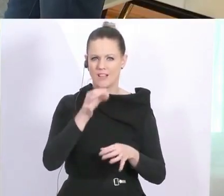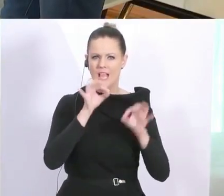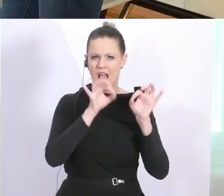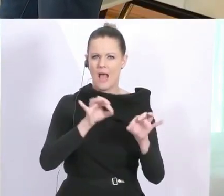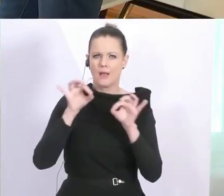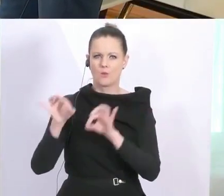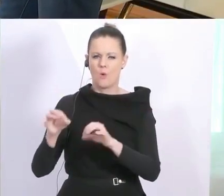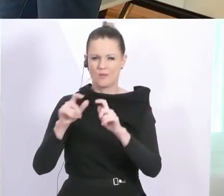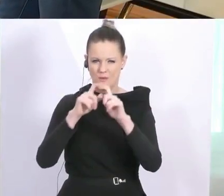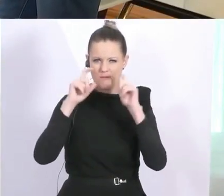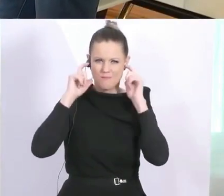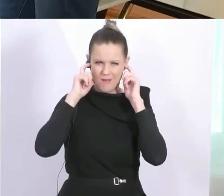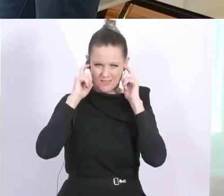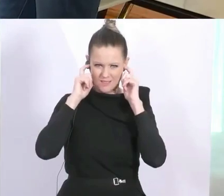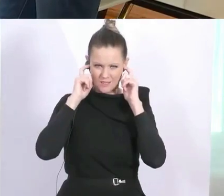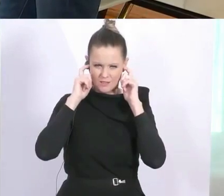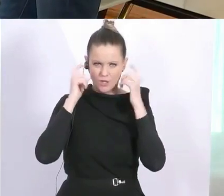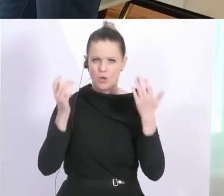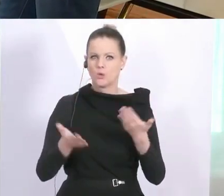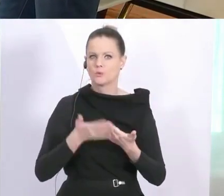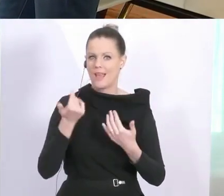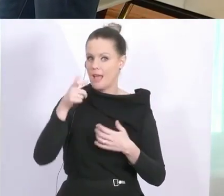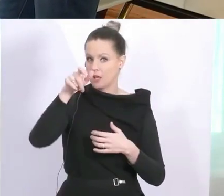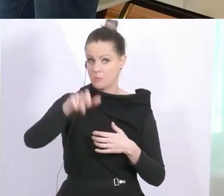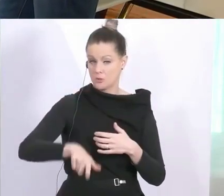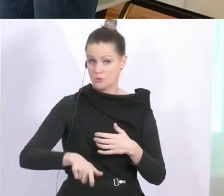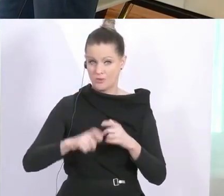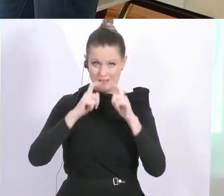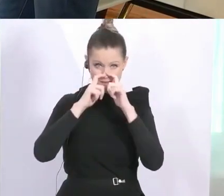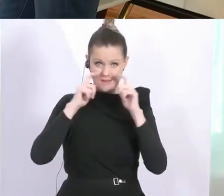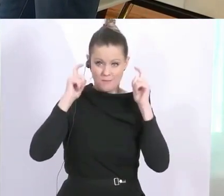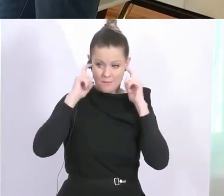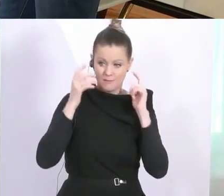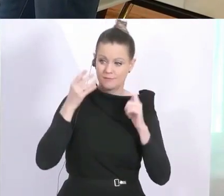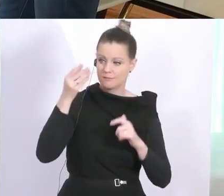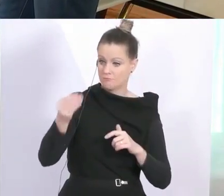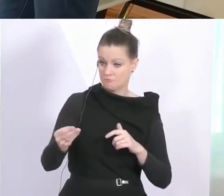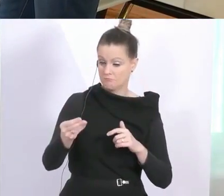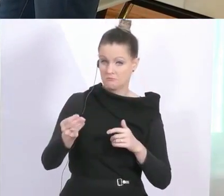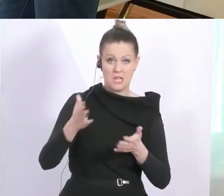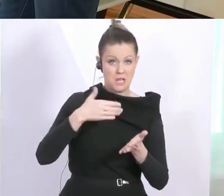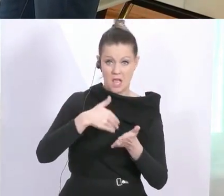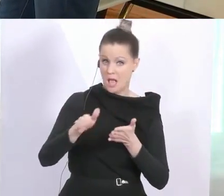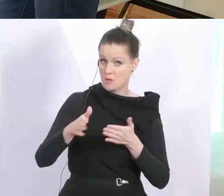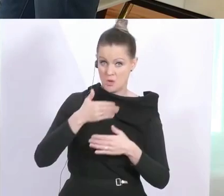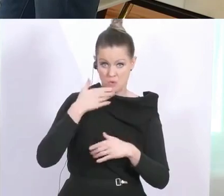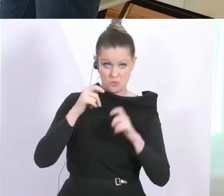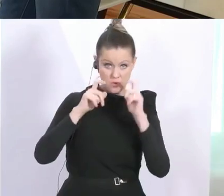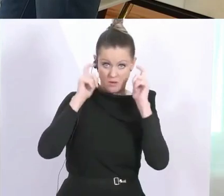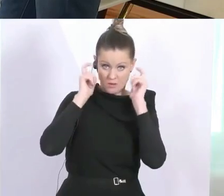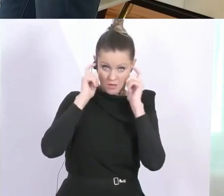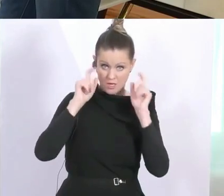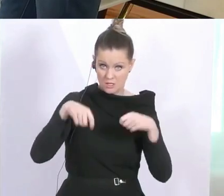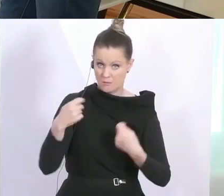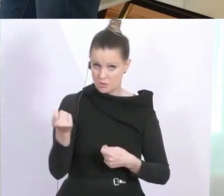bezüglich der Masken. Was passiert, wenn eine Person eine Maske angeboten bekommt, diese aber nicht aufsetzt? Gibt es da Strafen?